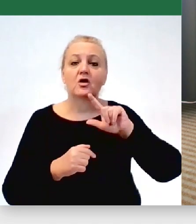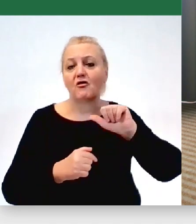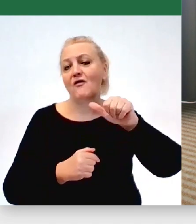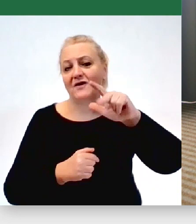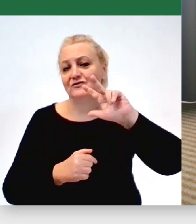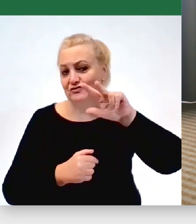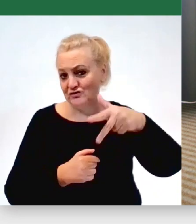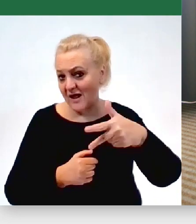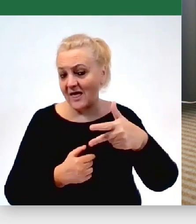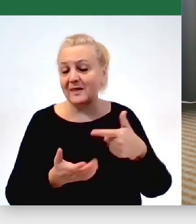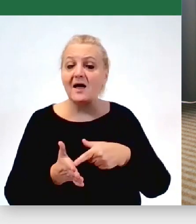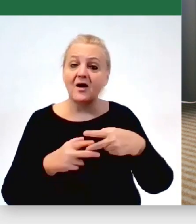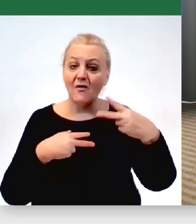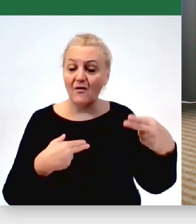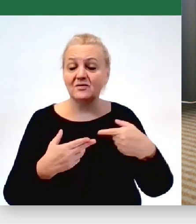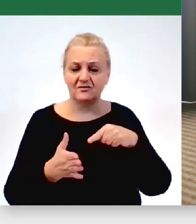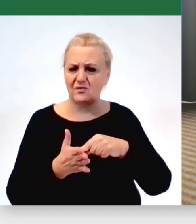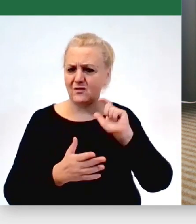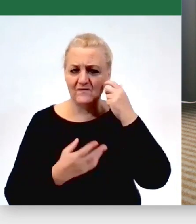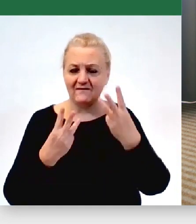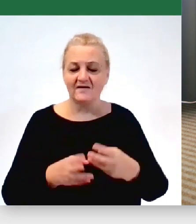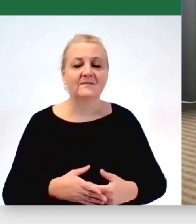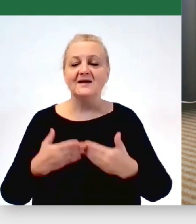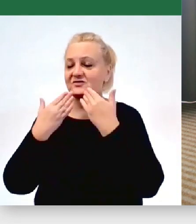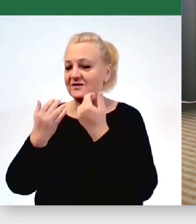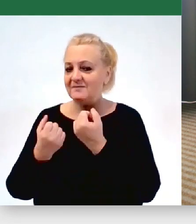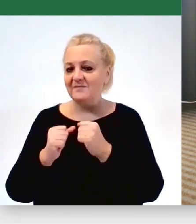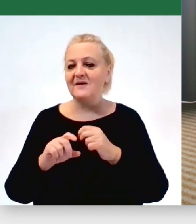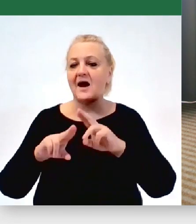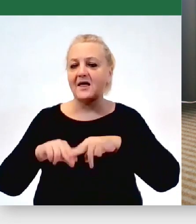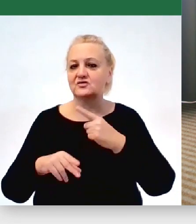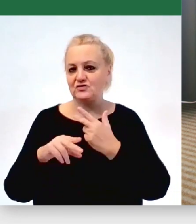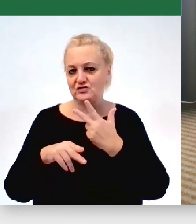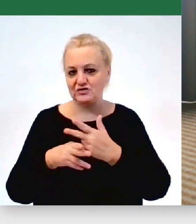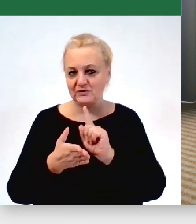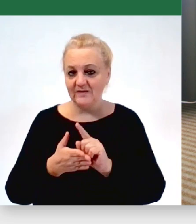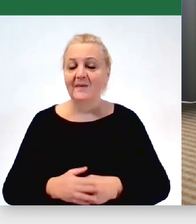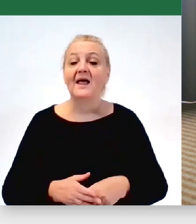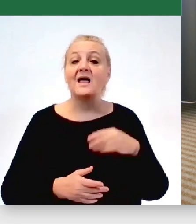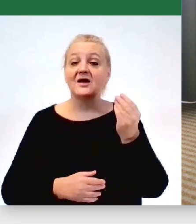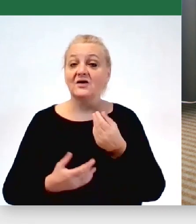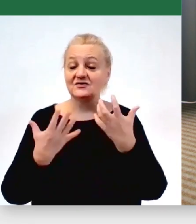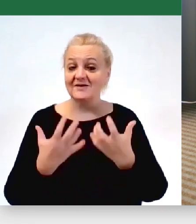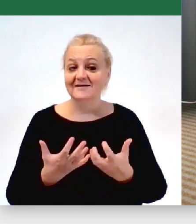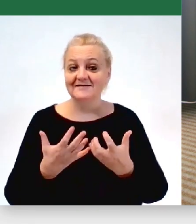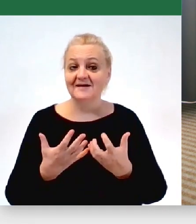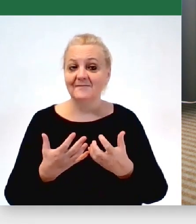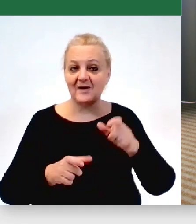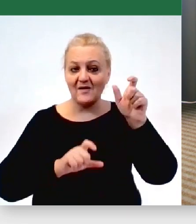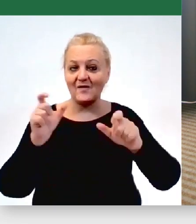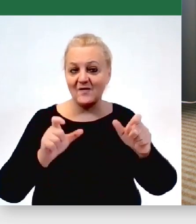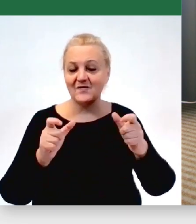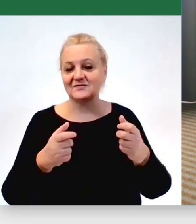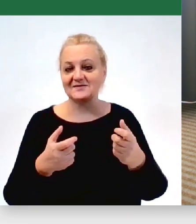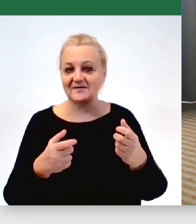i to mi się wydaje być takim kluczem. Dziękuję bardzo. Zostało nam pół godziny i jeszcze chciałem tutaj połączyć słuchaczy, słuchaczki